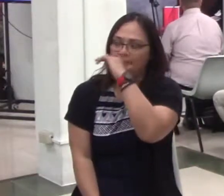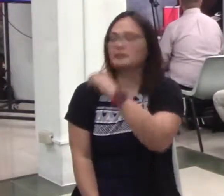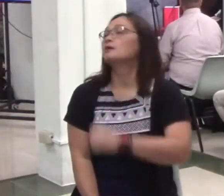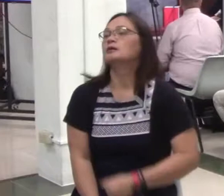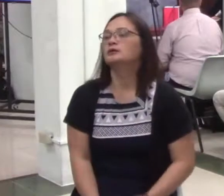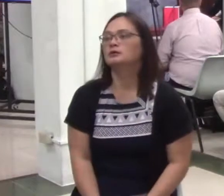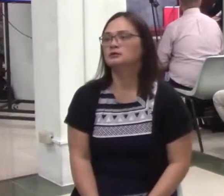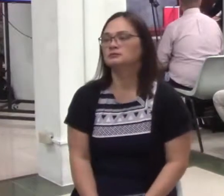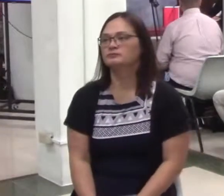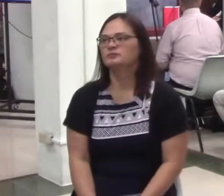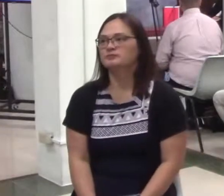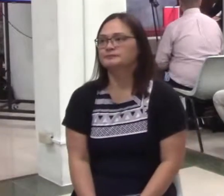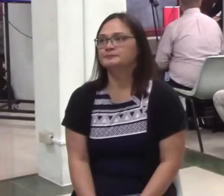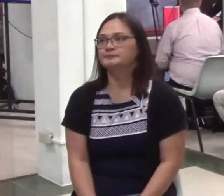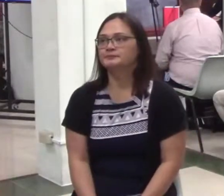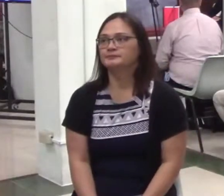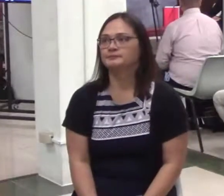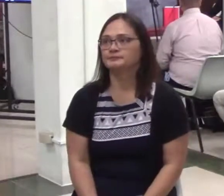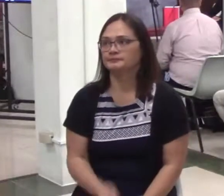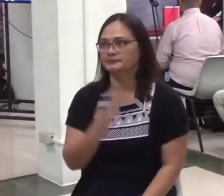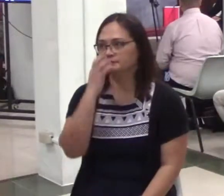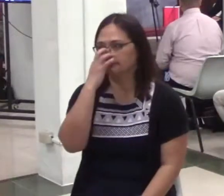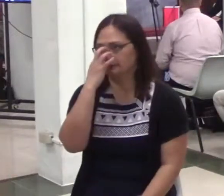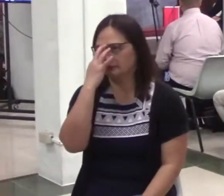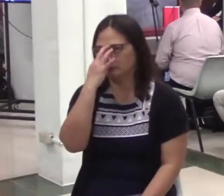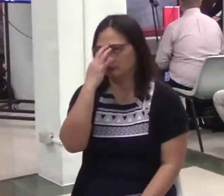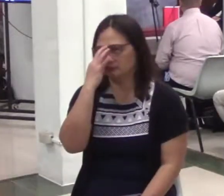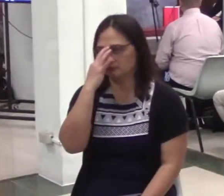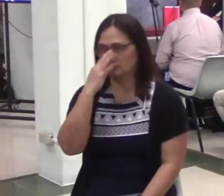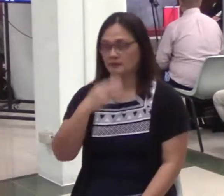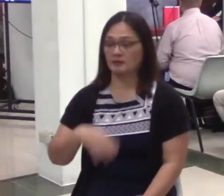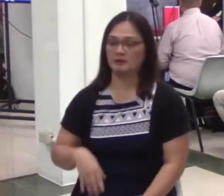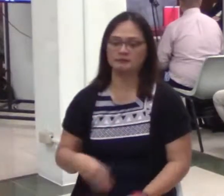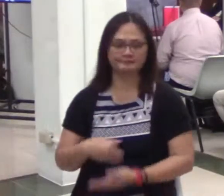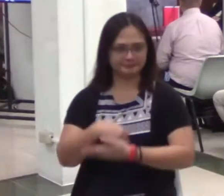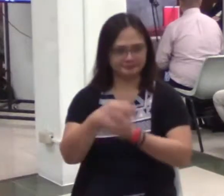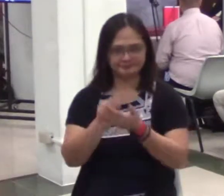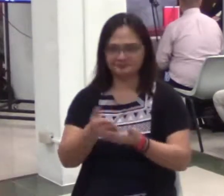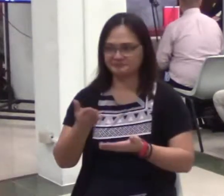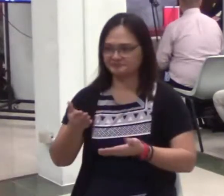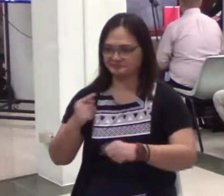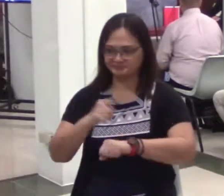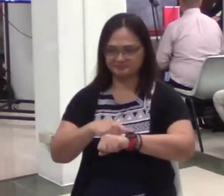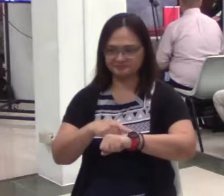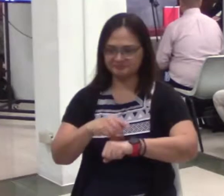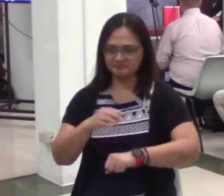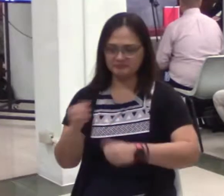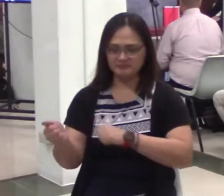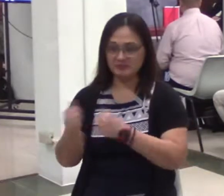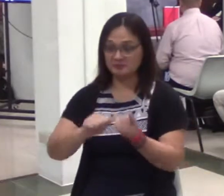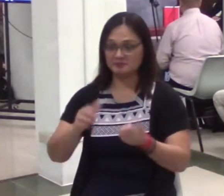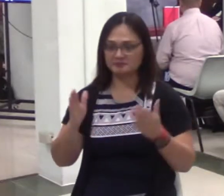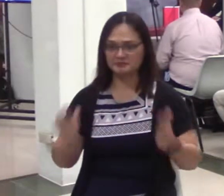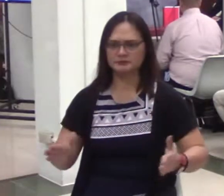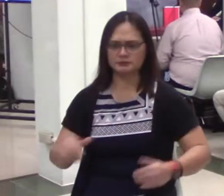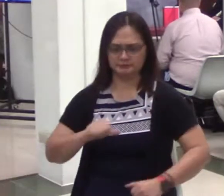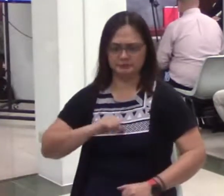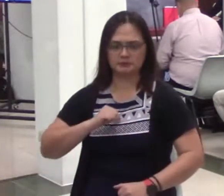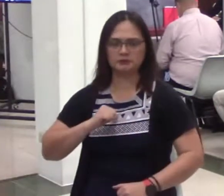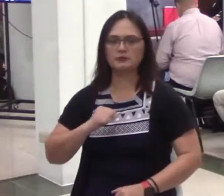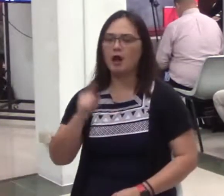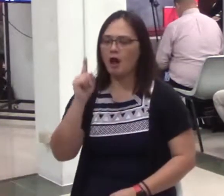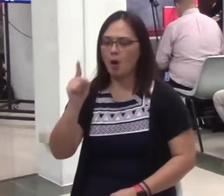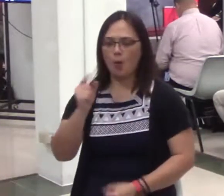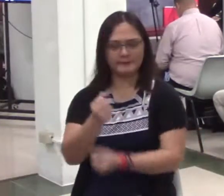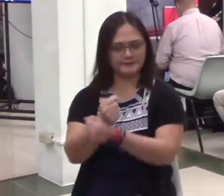Alam niyo po mga kapatid, minsan nagmamalaki tayo mga Baptists na once saved for ever saved. Totoo yan. Amen?